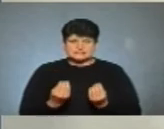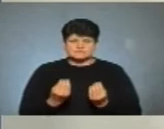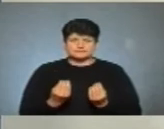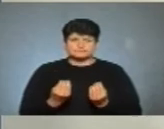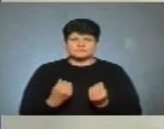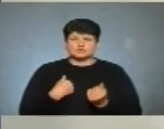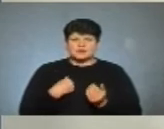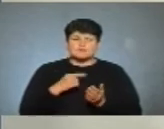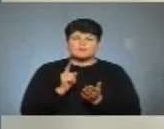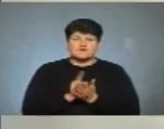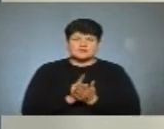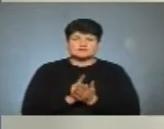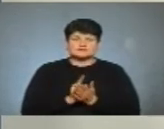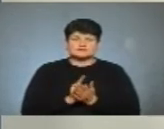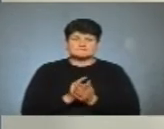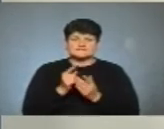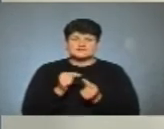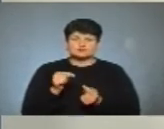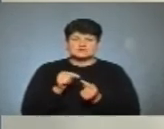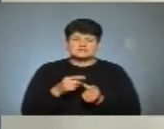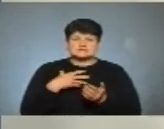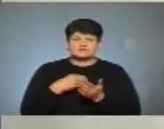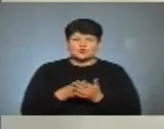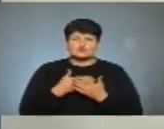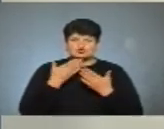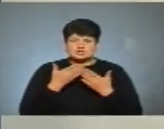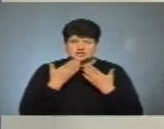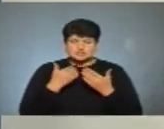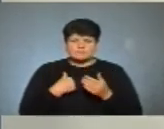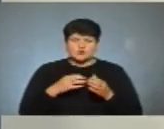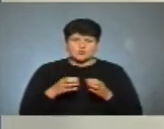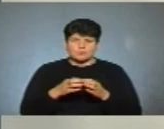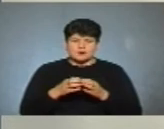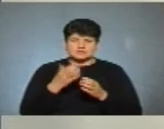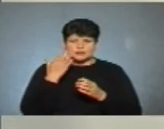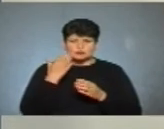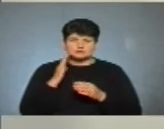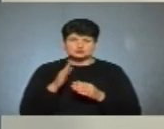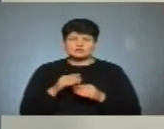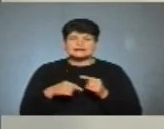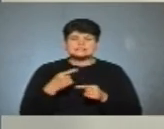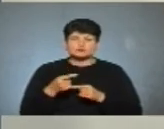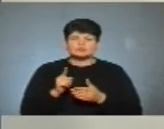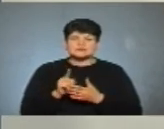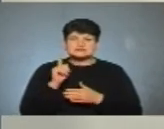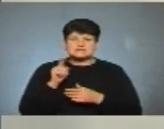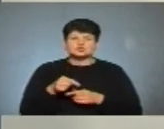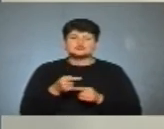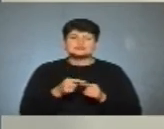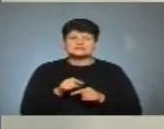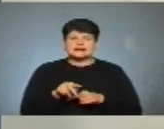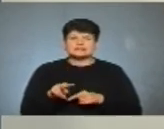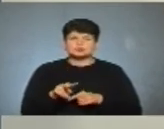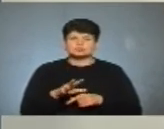що я повинна відповідати за свого читача і моя команда. І коли прийдуть наступні, ми маємо знати, що ця література